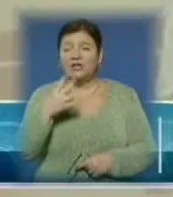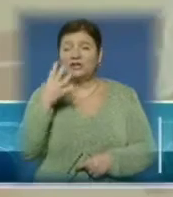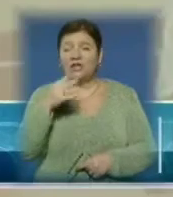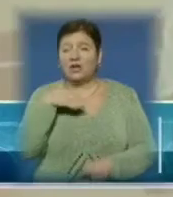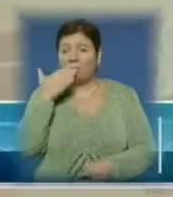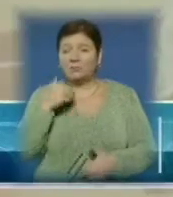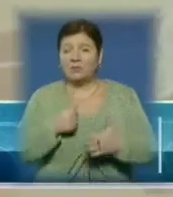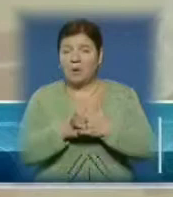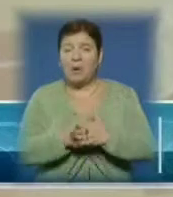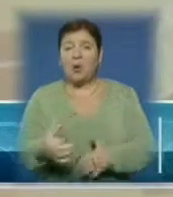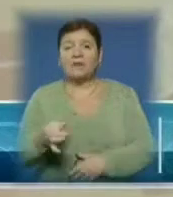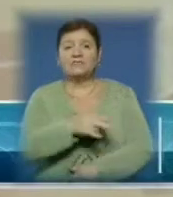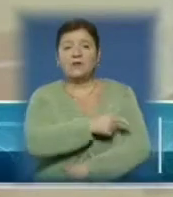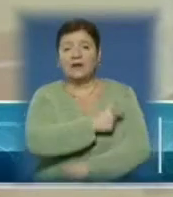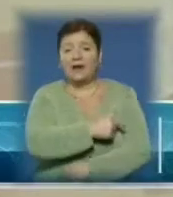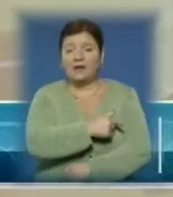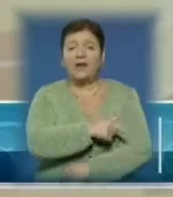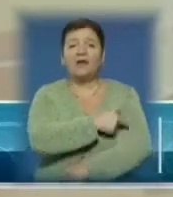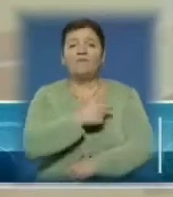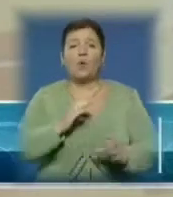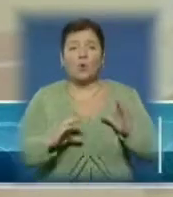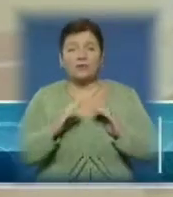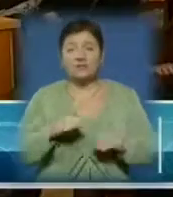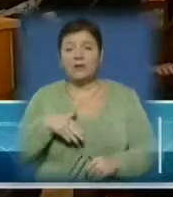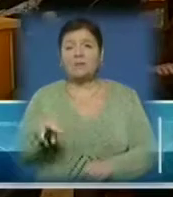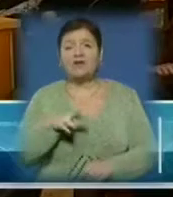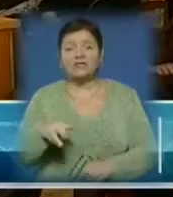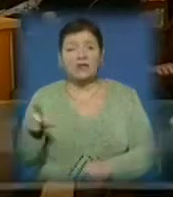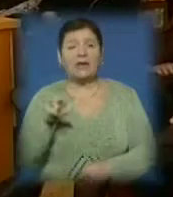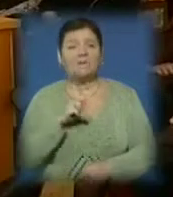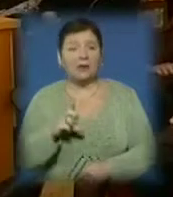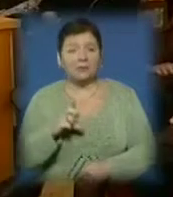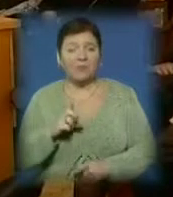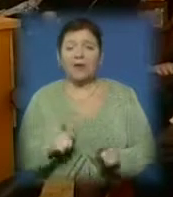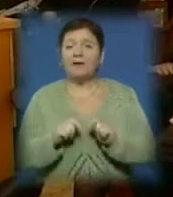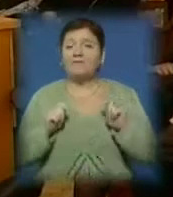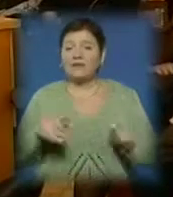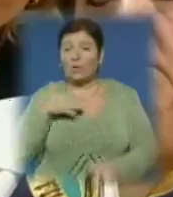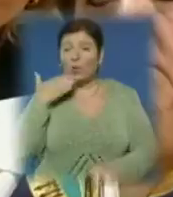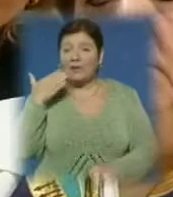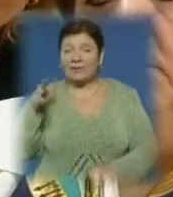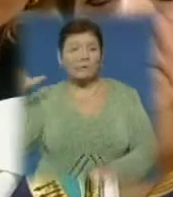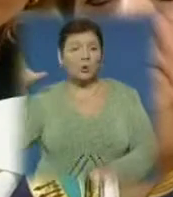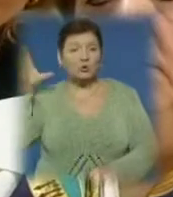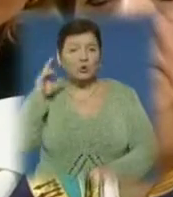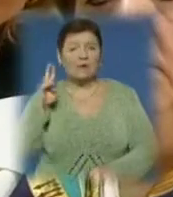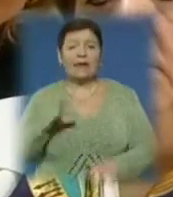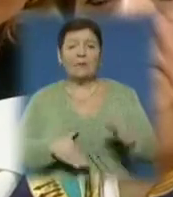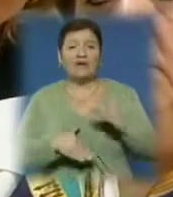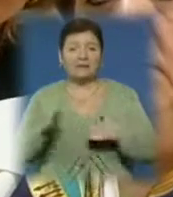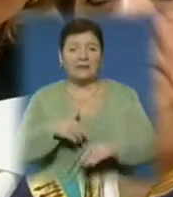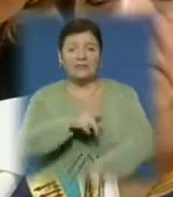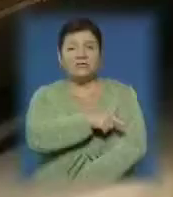Ужгороді на базі обласної лікарні та у медичних коледжах у Хусті, Міжгір'ї та Берегові. Відкриту лекцію слухали як практикуючі медичні